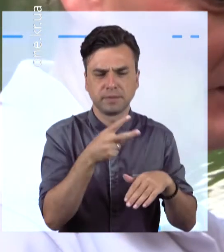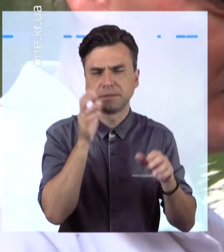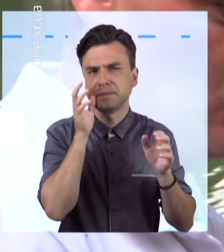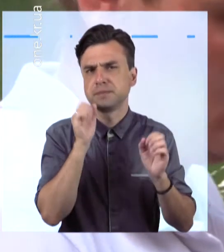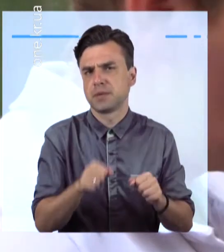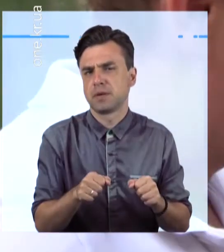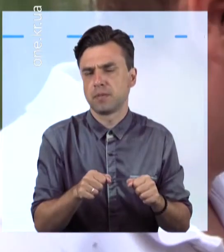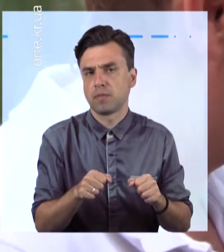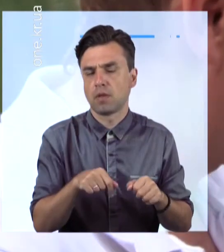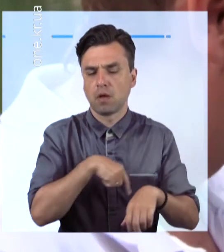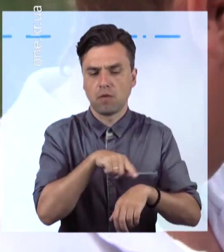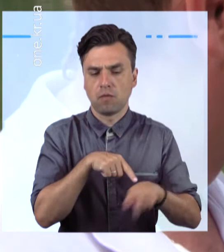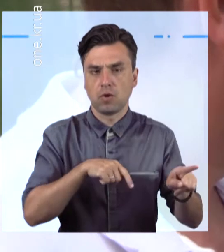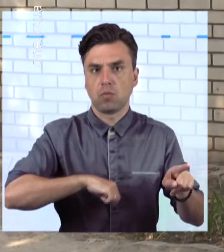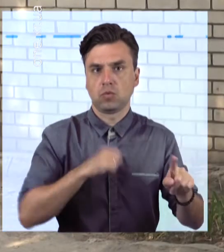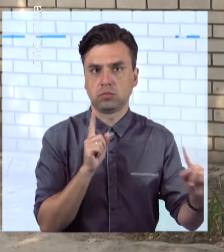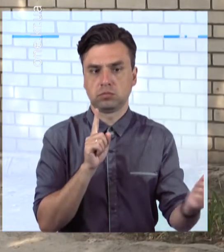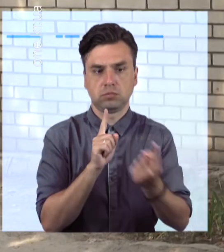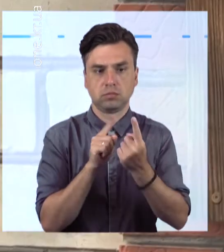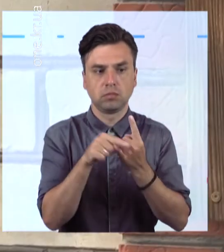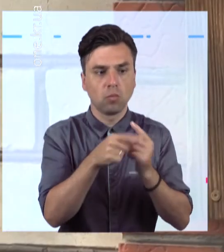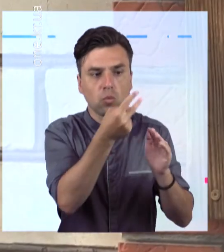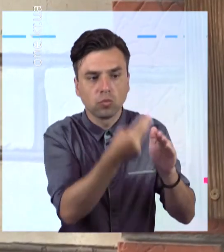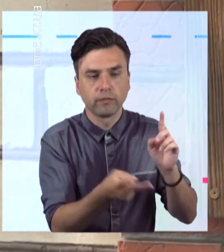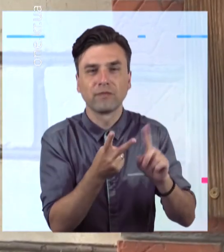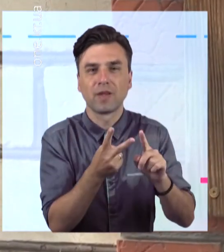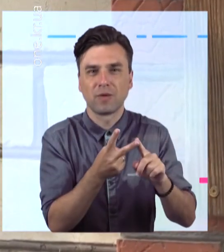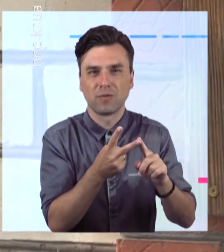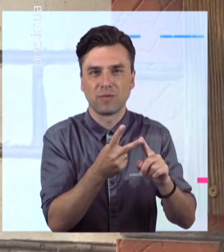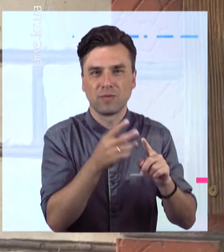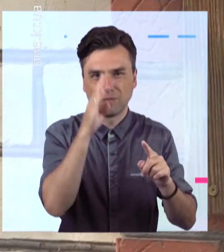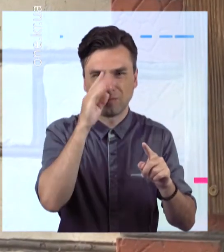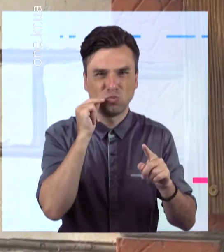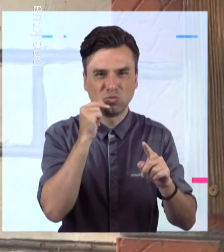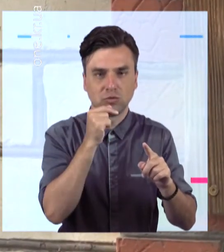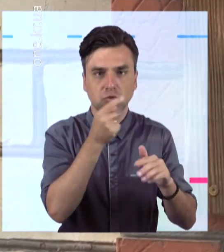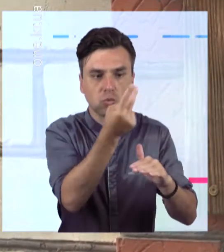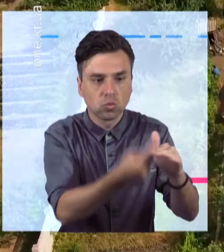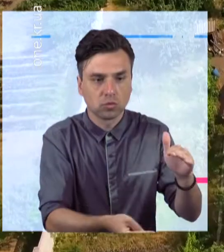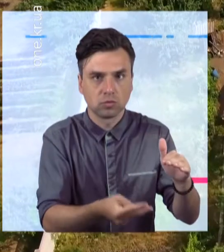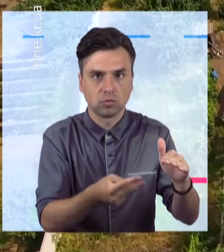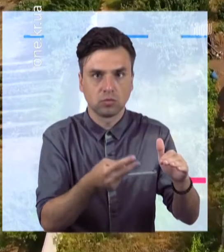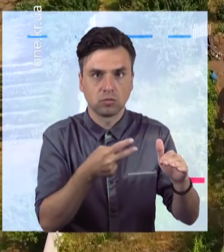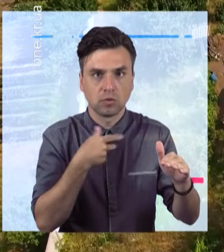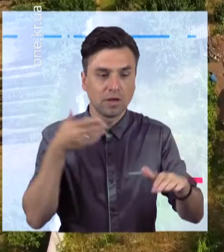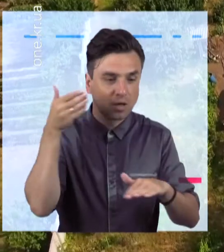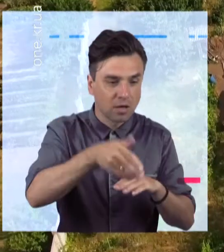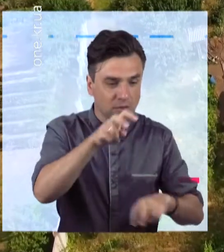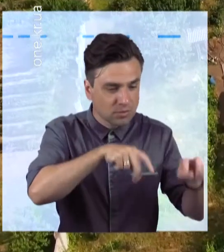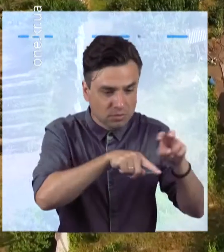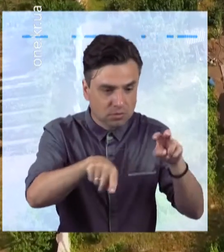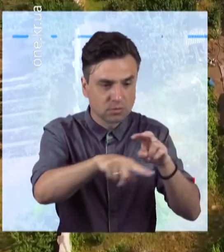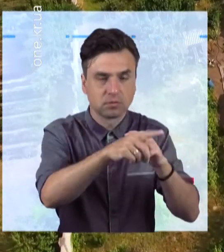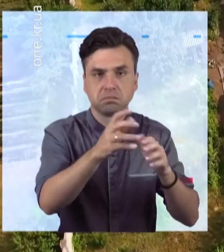цікав. Потім він підійшов, сказав, нирнув і не виплув. Я прыгнув, не знайшов. Сам загиблий